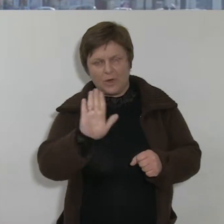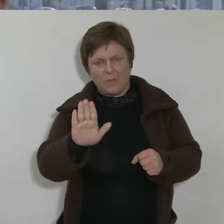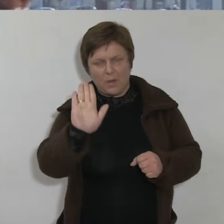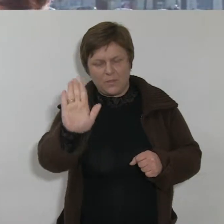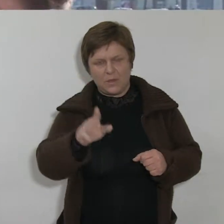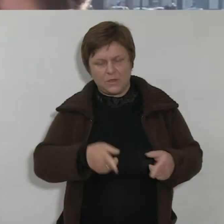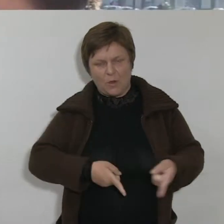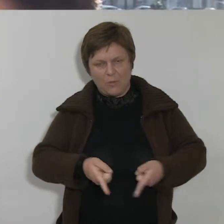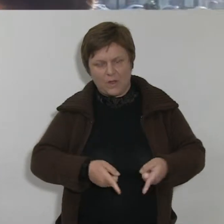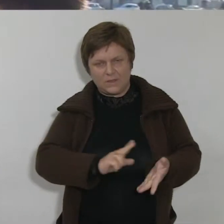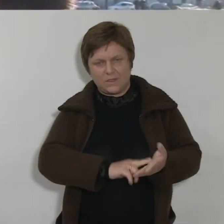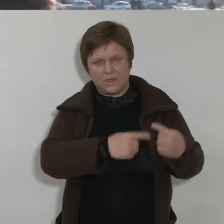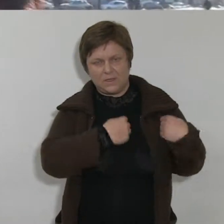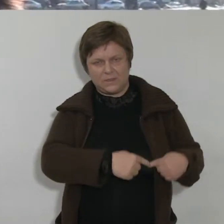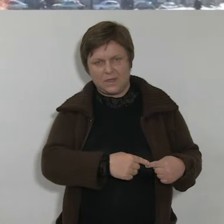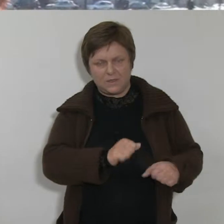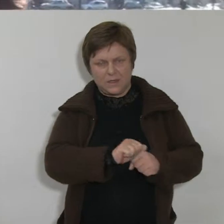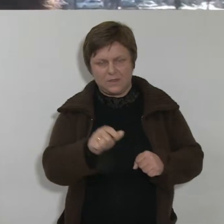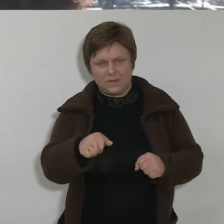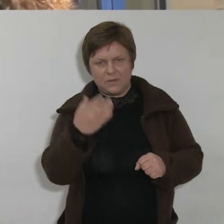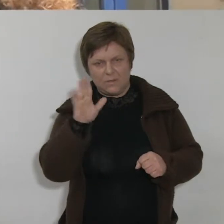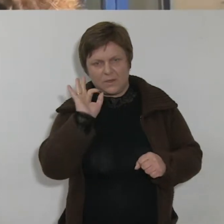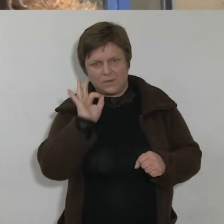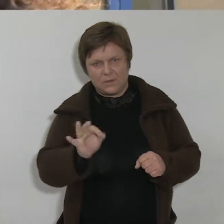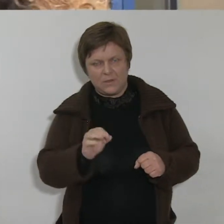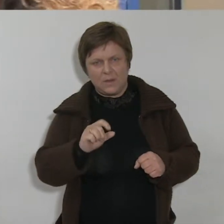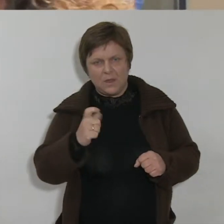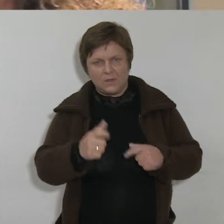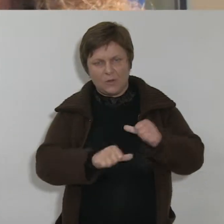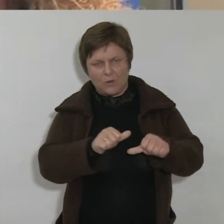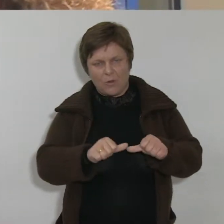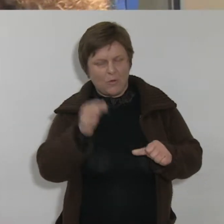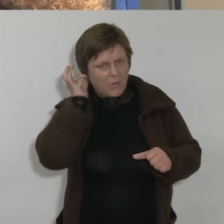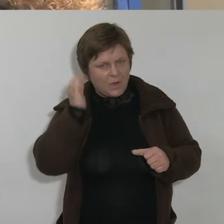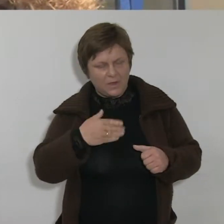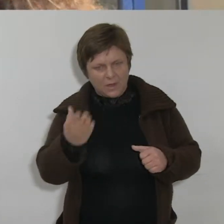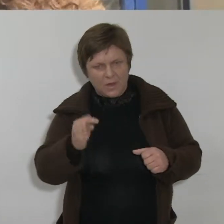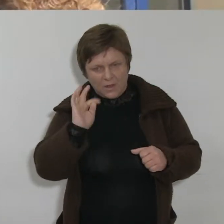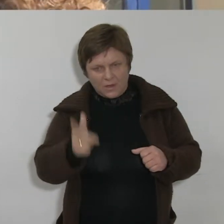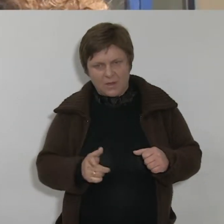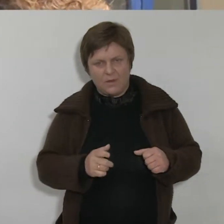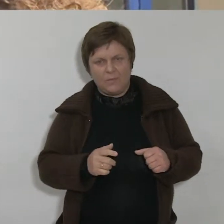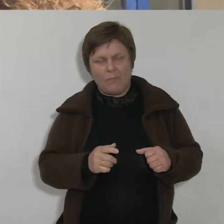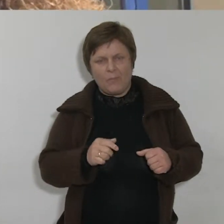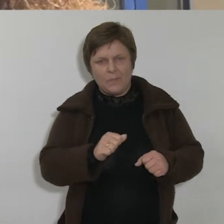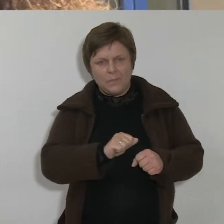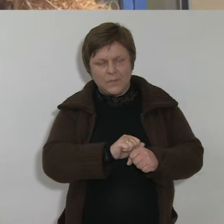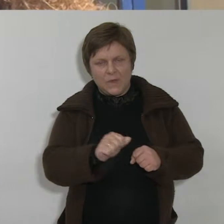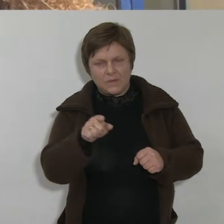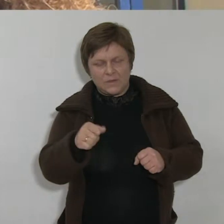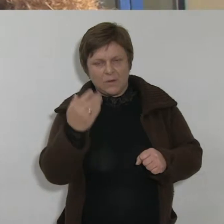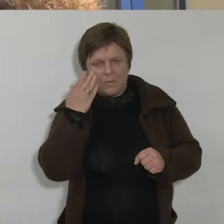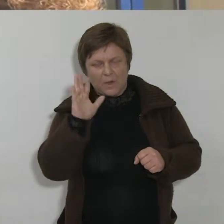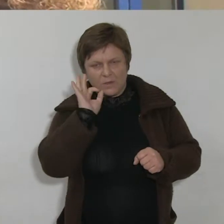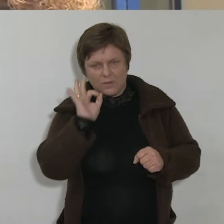bardzo dobre. Co roku Pani przekazuje? Co roku. To jest bardzo dobra inicjatywa. Także jesteśmy jak najbardziej za.